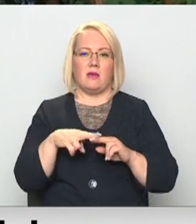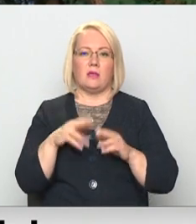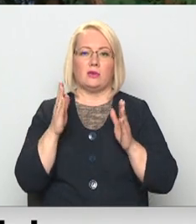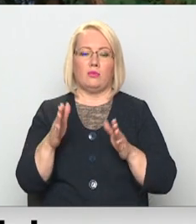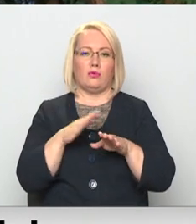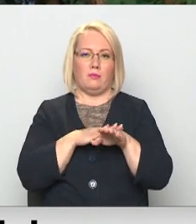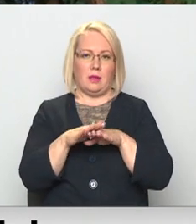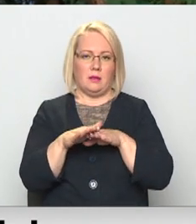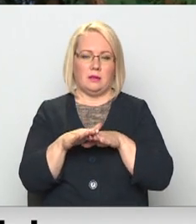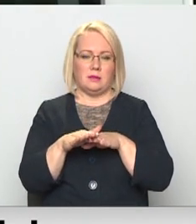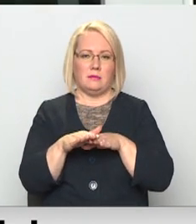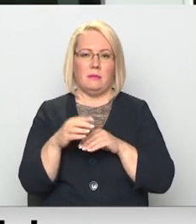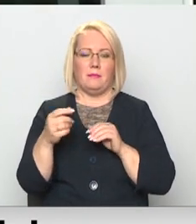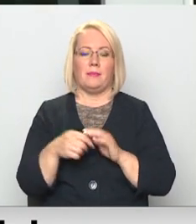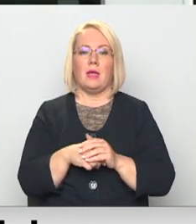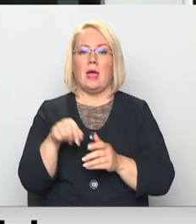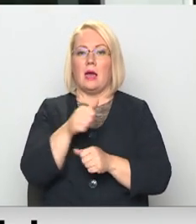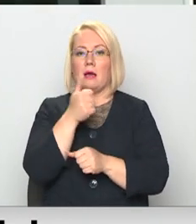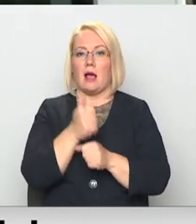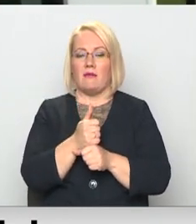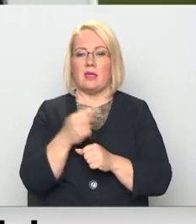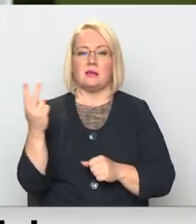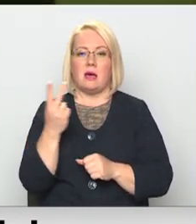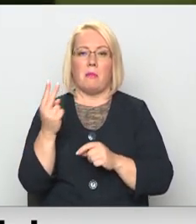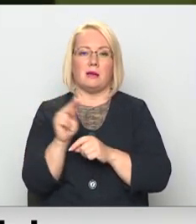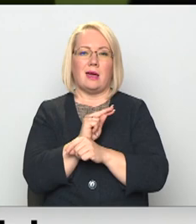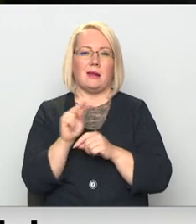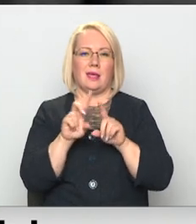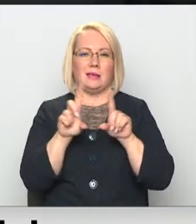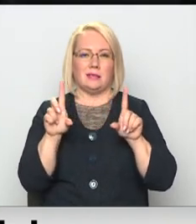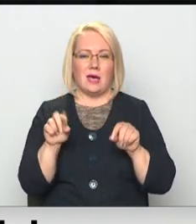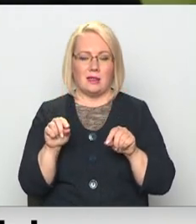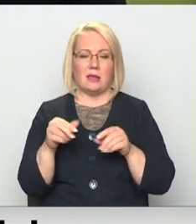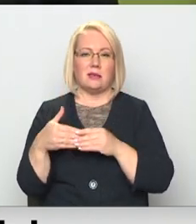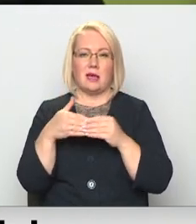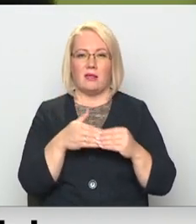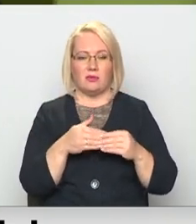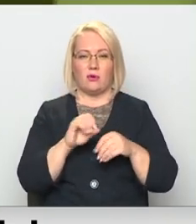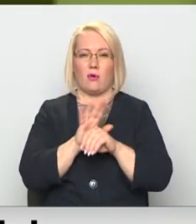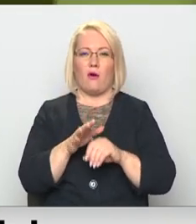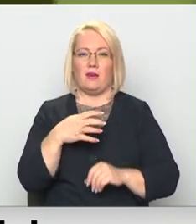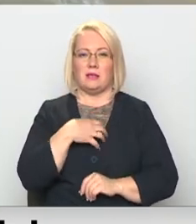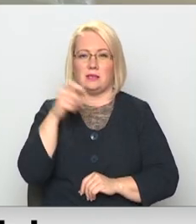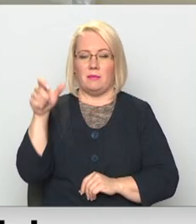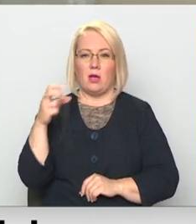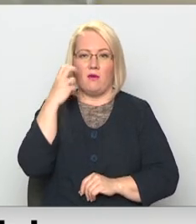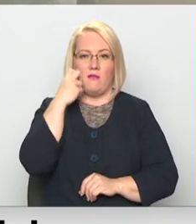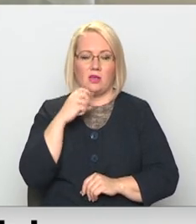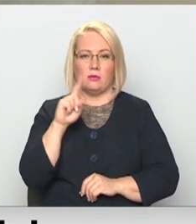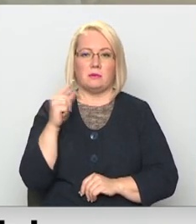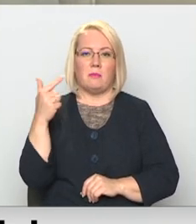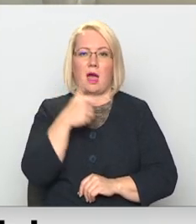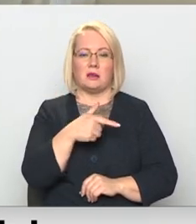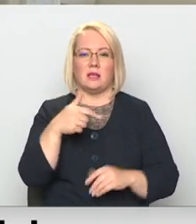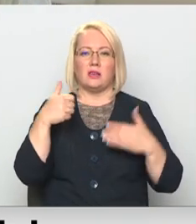pilnas pieprasības ļoti liels. Galvenokārtabā sārsniedzības iestādēs no nākušo COVID-19 pacientu vecums pārsniec